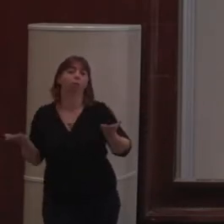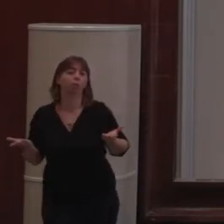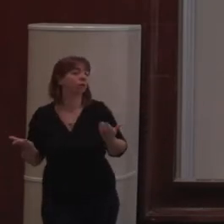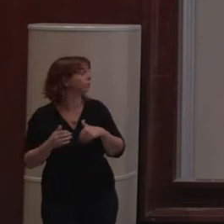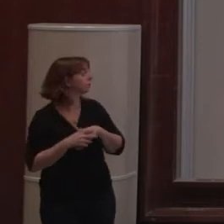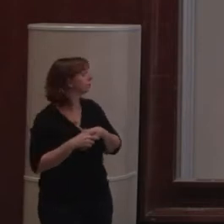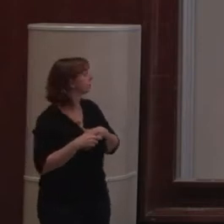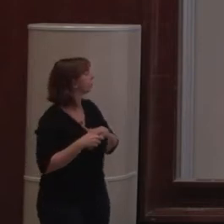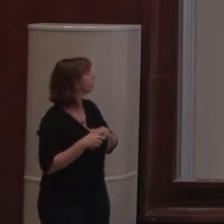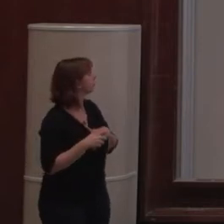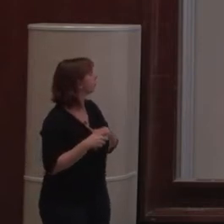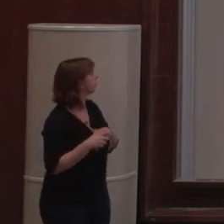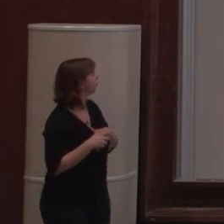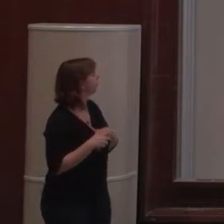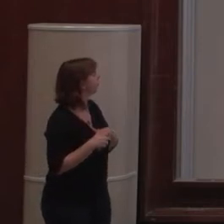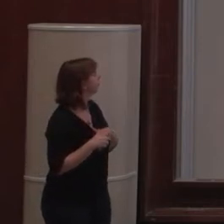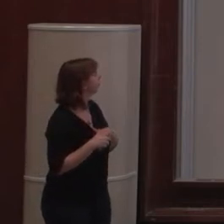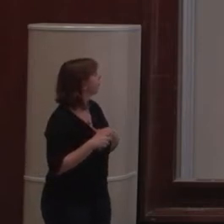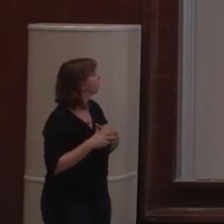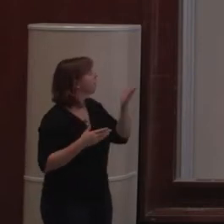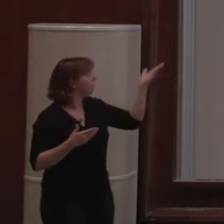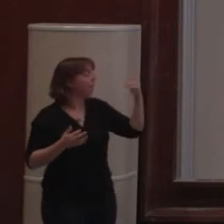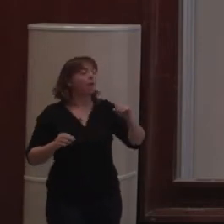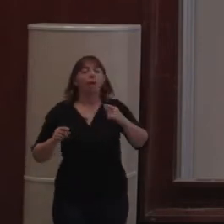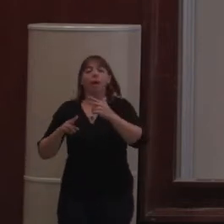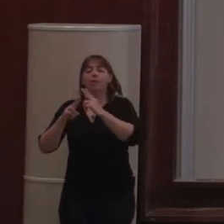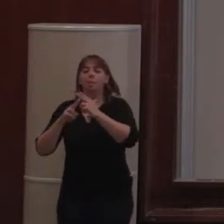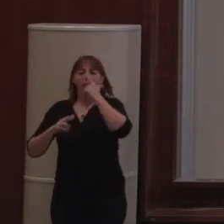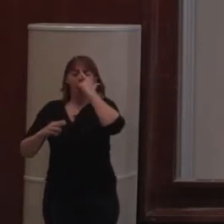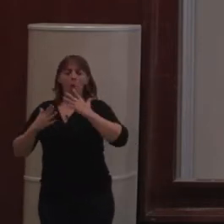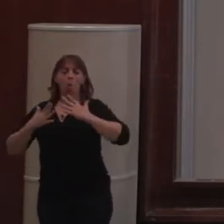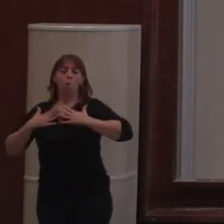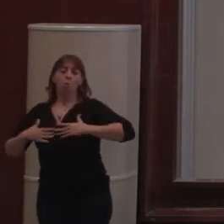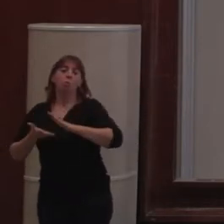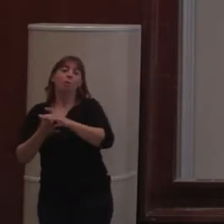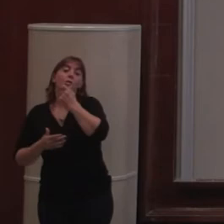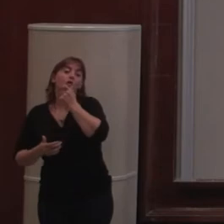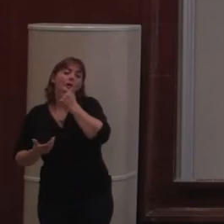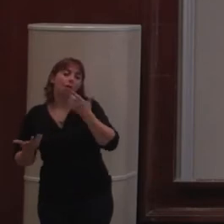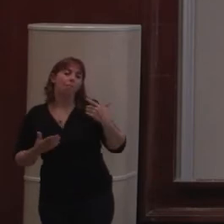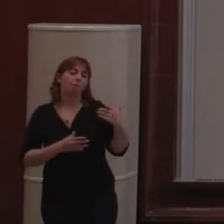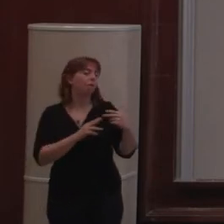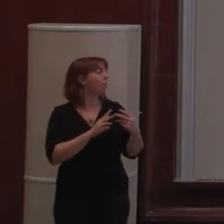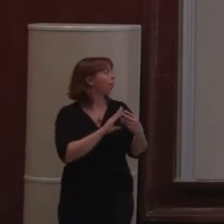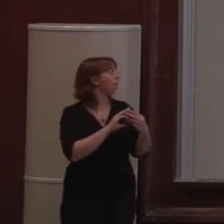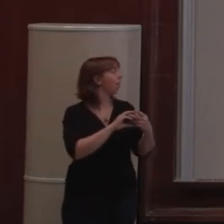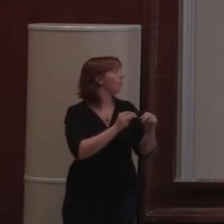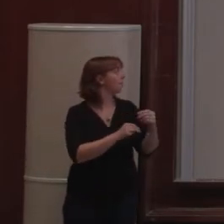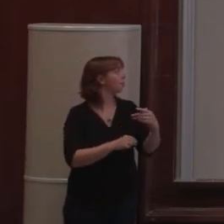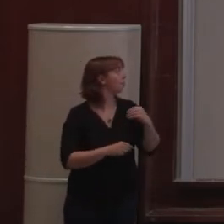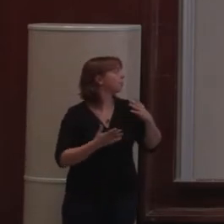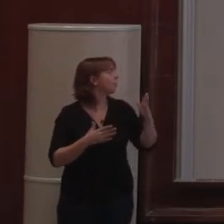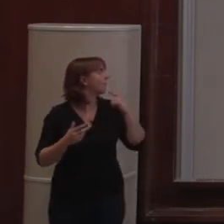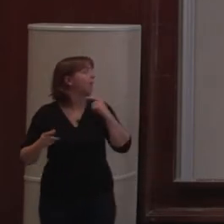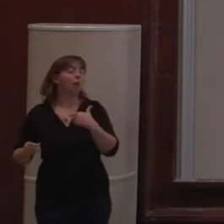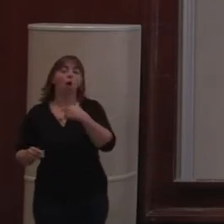on va aller rajouter des comportements, donc des behaviors. Donc, c'est en anglais, excusez-moi, mais il la version même tendue française, mais je n'avais pas la vidéo. Donc, on